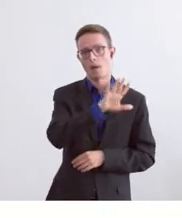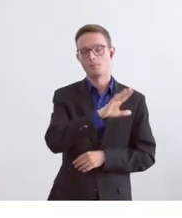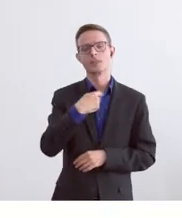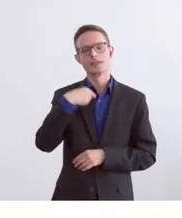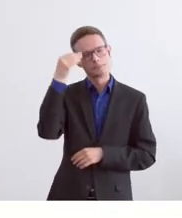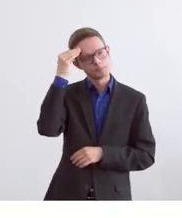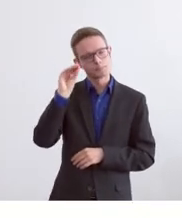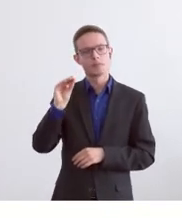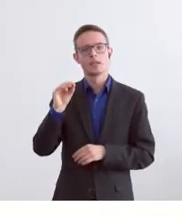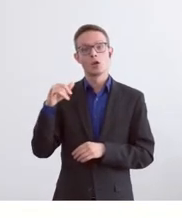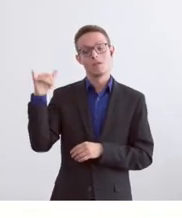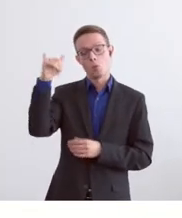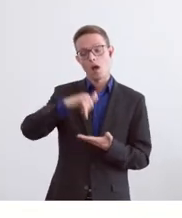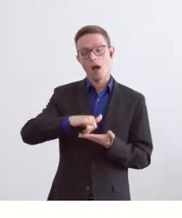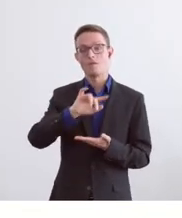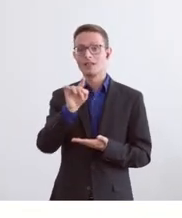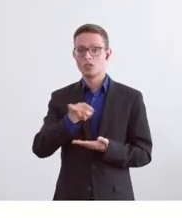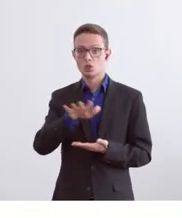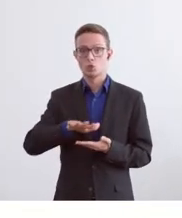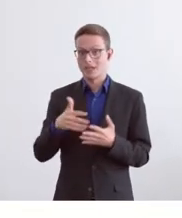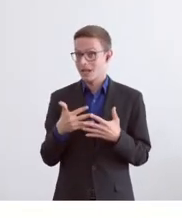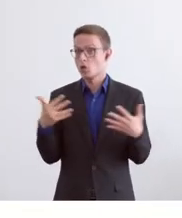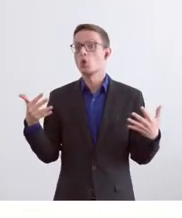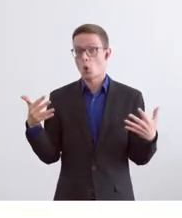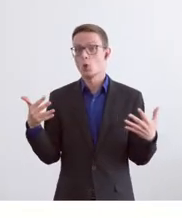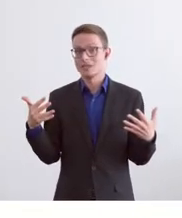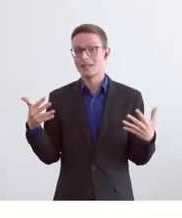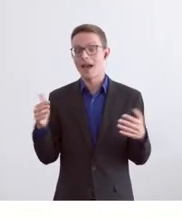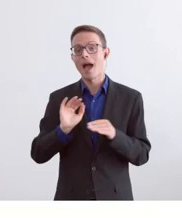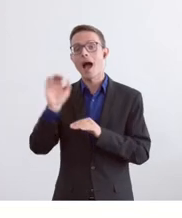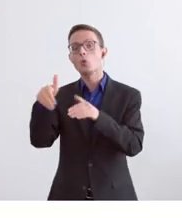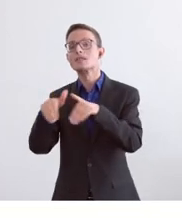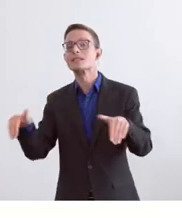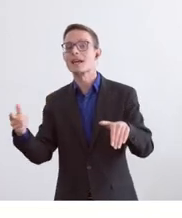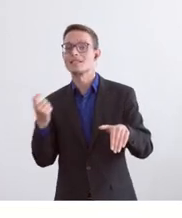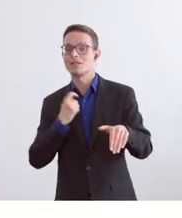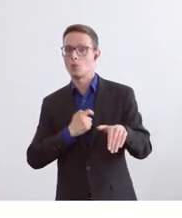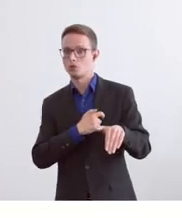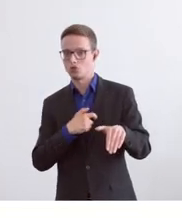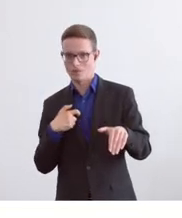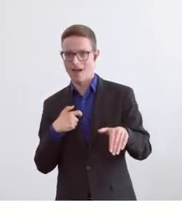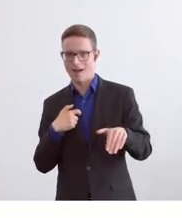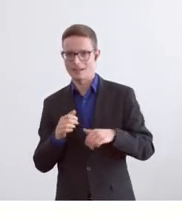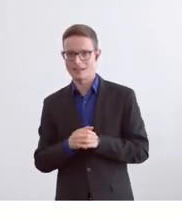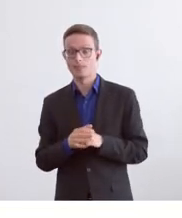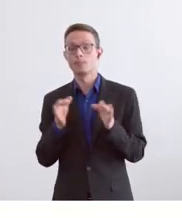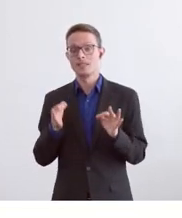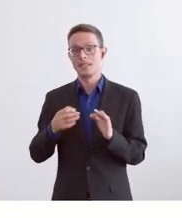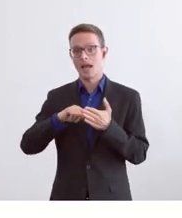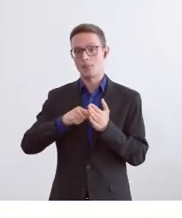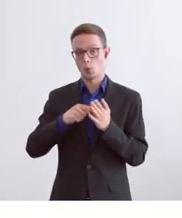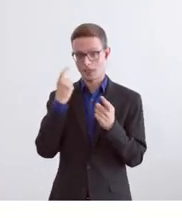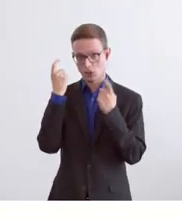Flughafen Zürich ist die grösste Schengen-Aussengrenze der Schweiz. geht es über die sicherheitspolitischen Überlegungen hinaus,